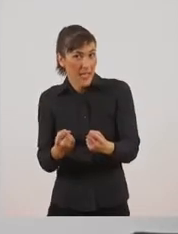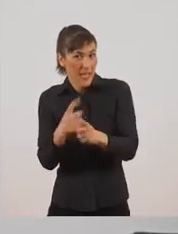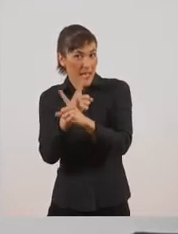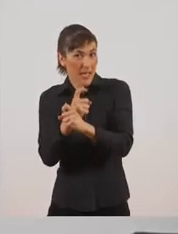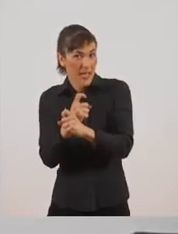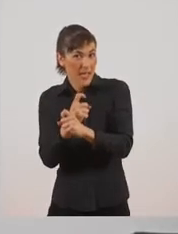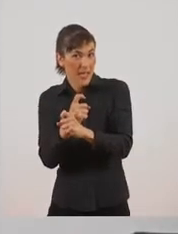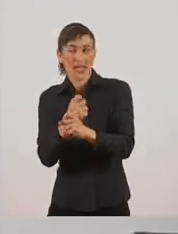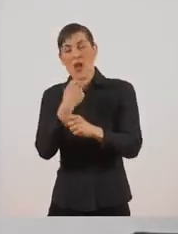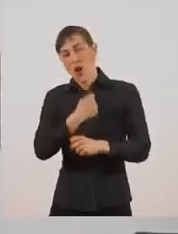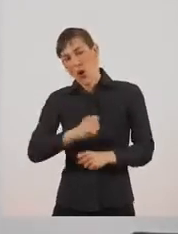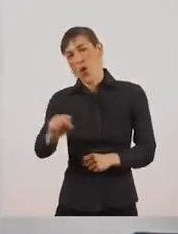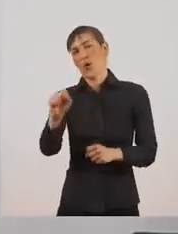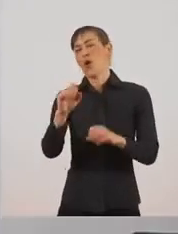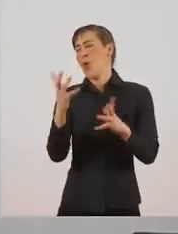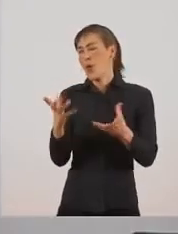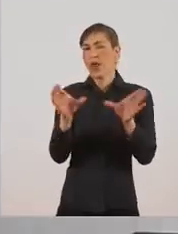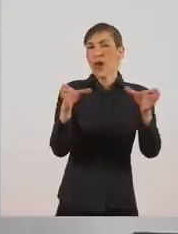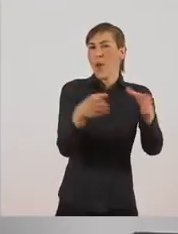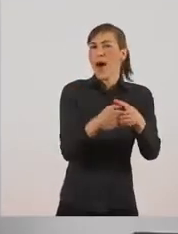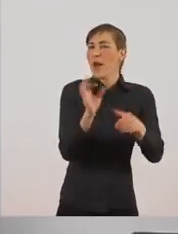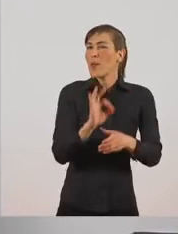Άρα ανήκει στα ασπόνδυλα.